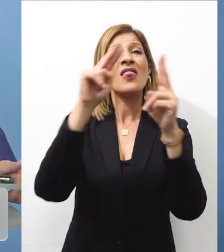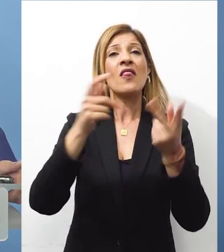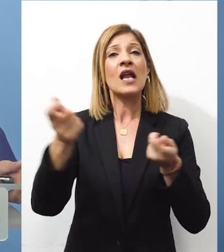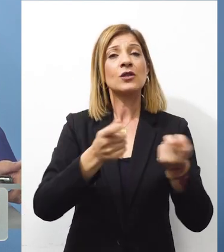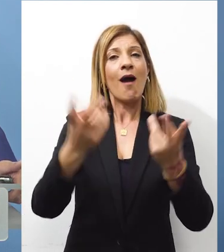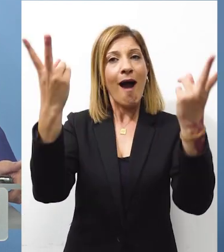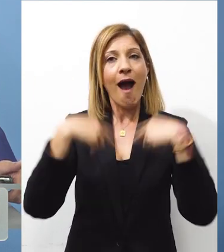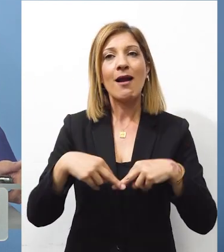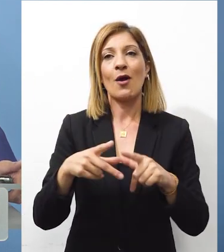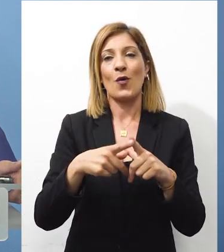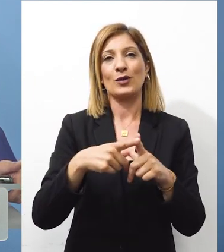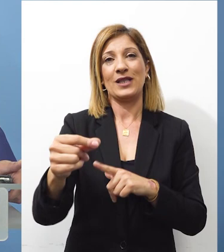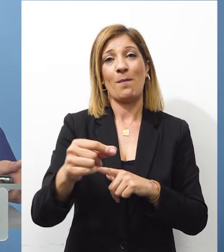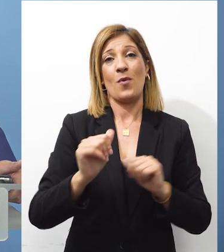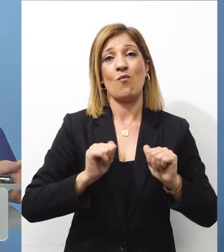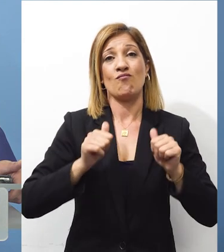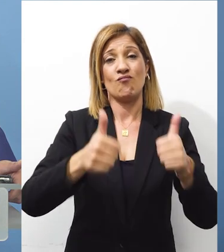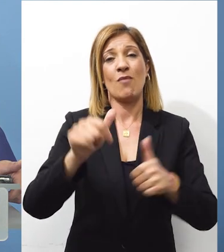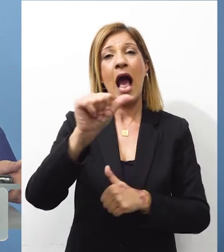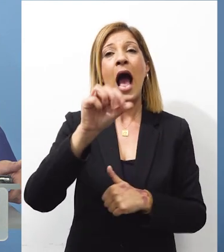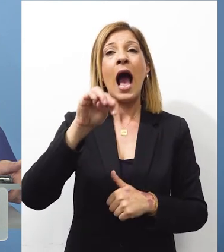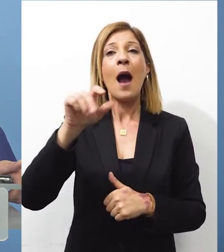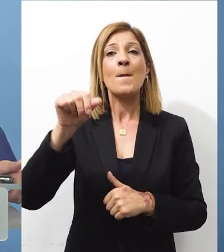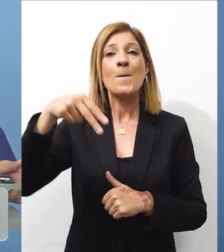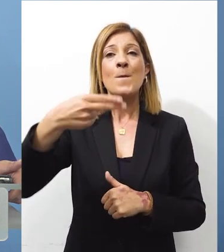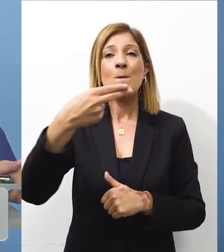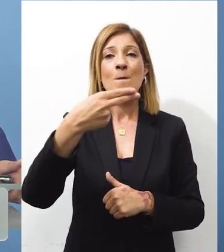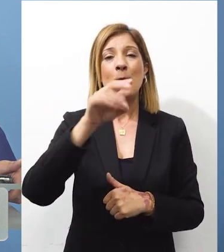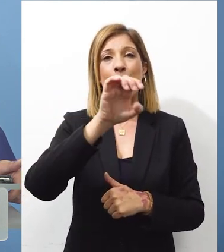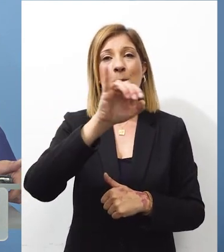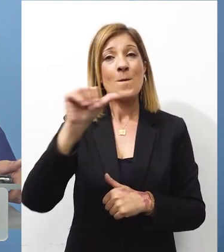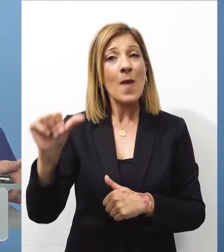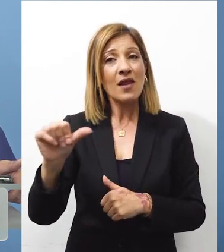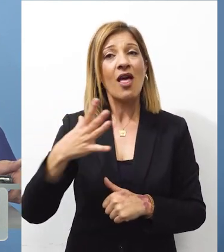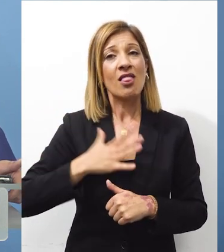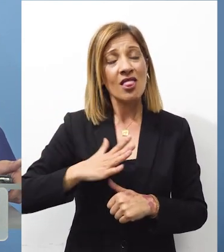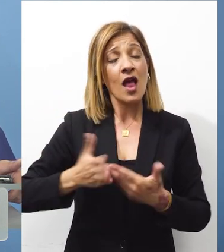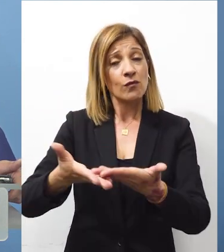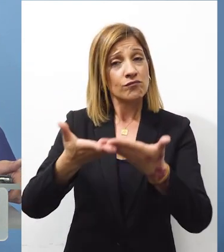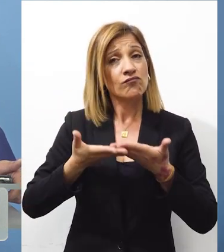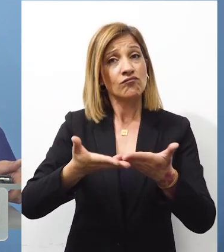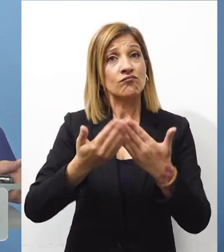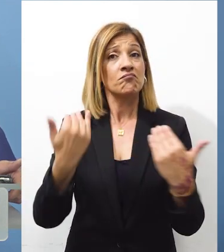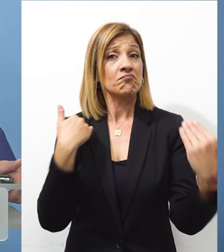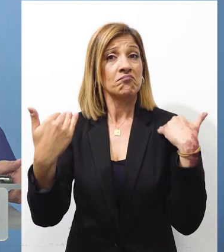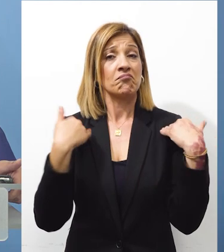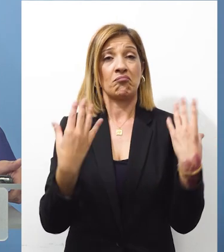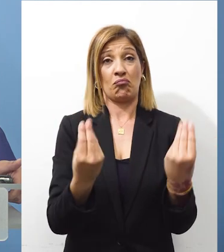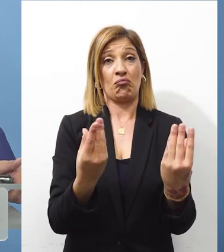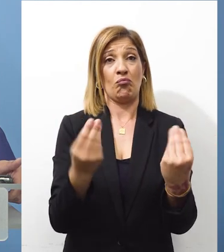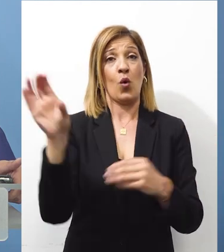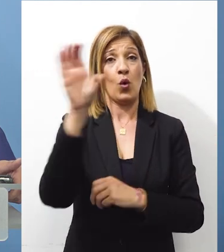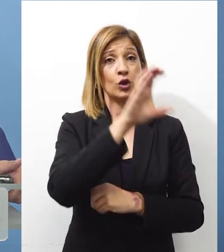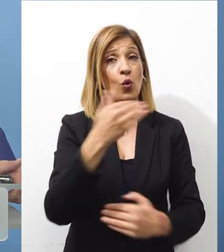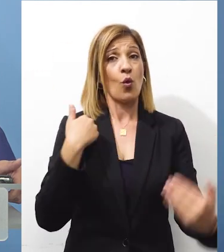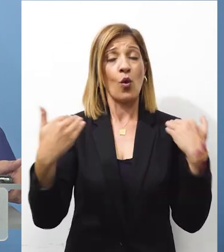οι οποίοι αναγνωρίζουν την αξία της πρωτοβουλίας αμάρθεια. Είναι πολλά τα κράτη, τα οποία θέλουν να συνδράμουν με κάθε δυνατό τρόπο. Είναι σχετικές και αναγκοινώσεις που έχουν γίνει το